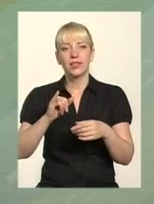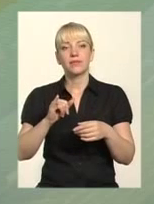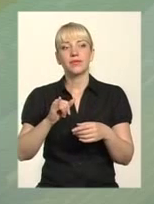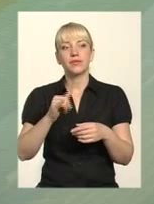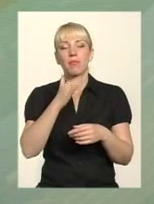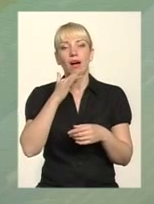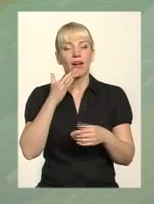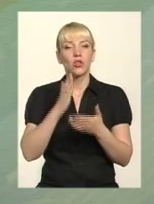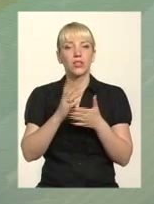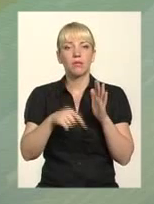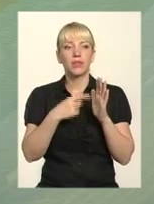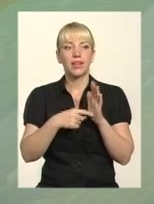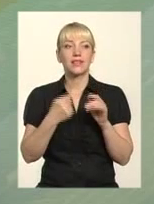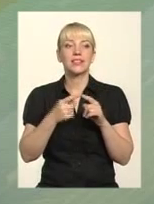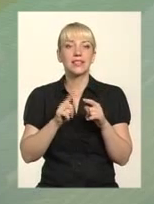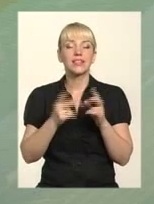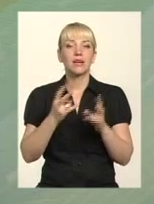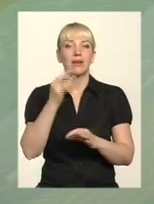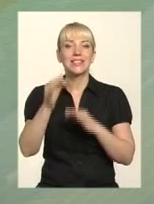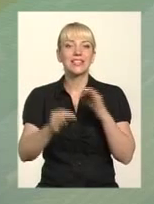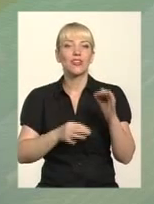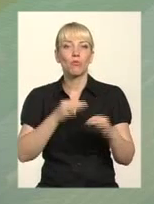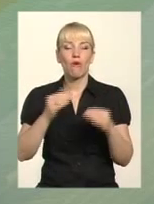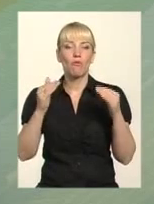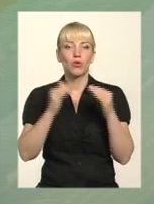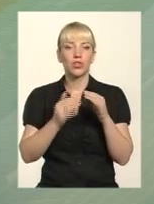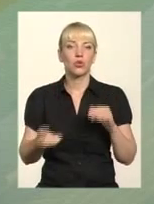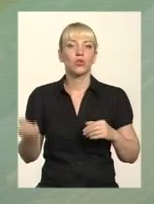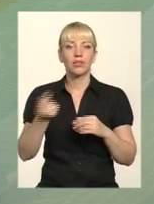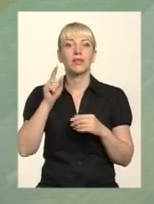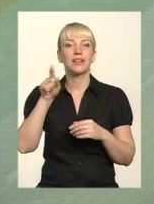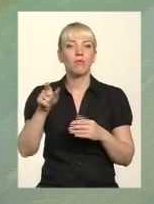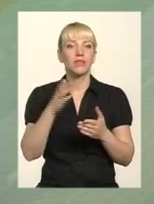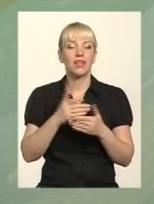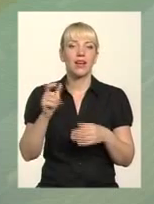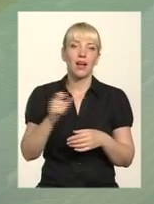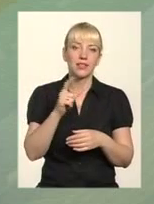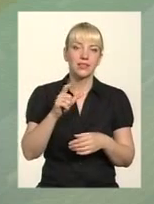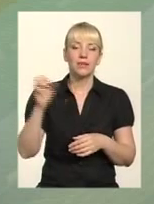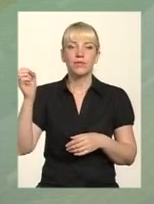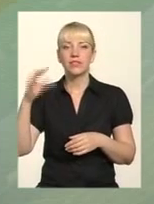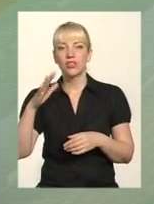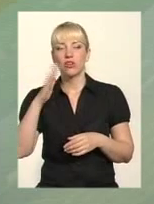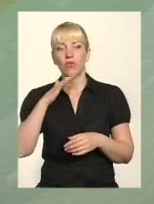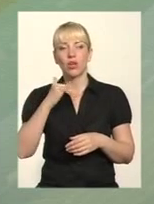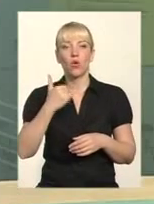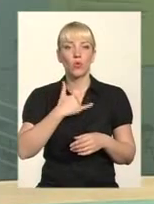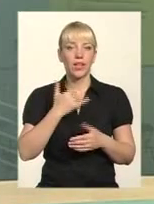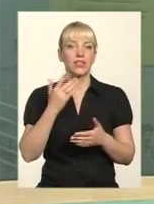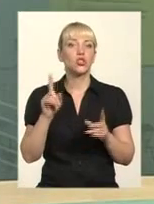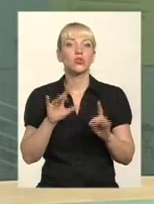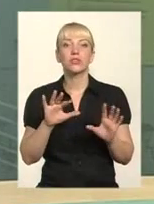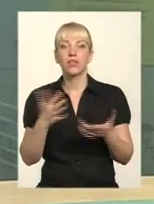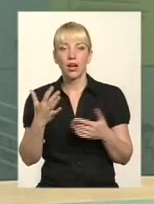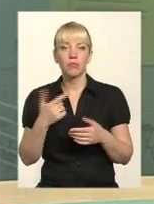цілодобово повинен утримувати. Тобто, там вже ж і газ, світло, вода, щось трапилося, нас от черговий сидить, і він